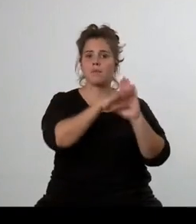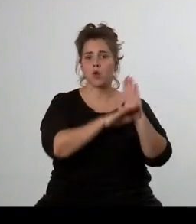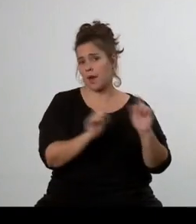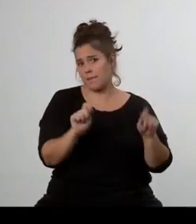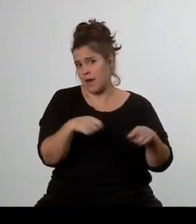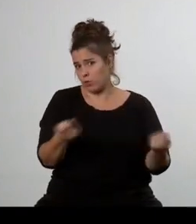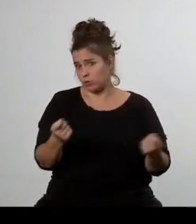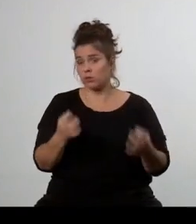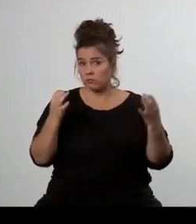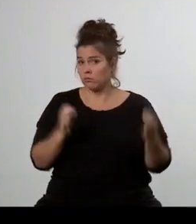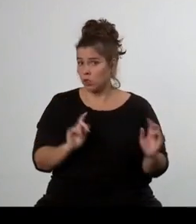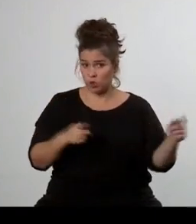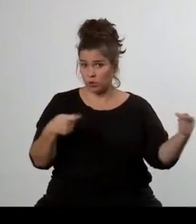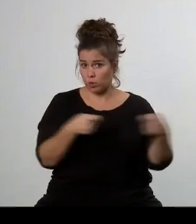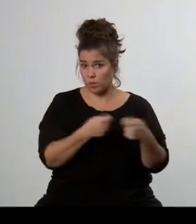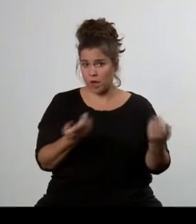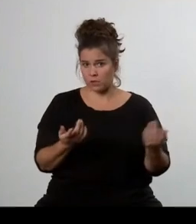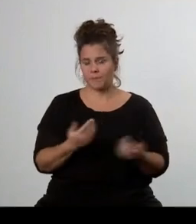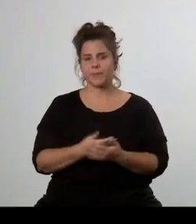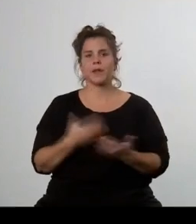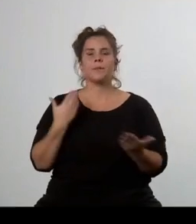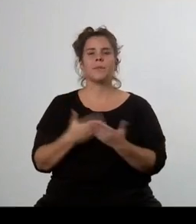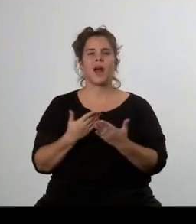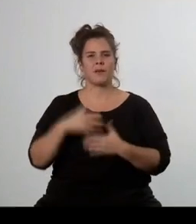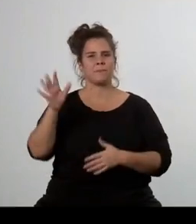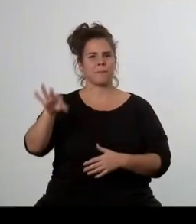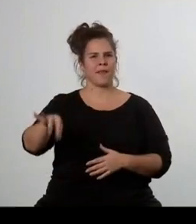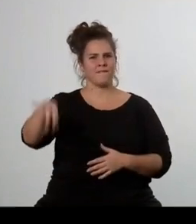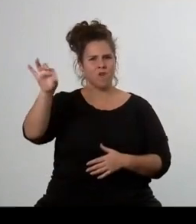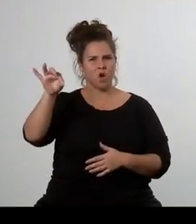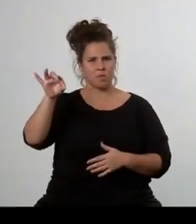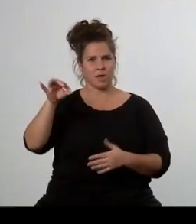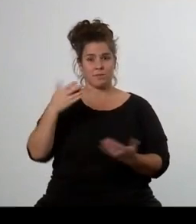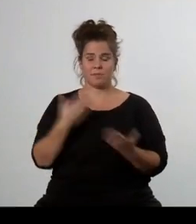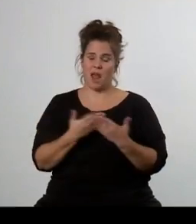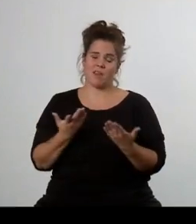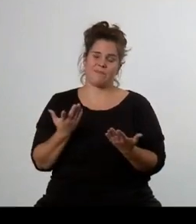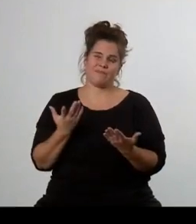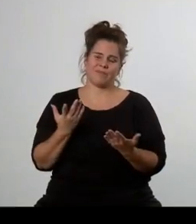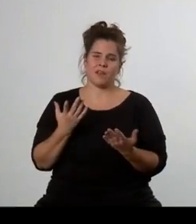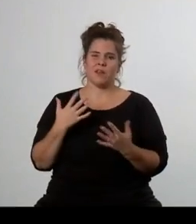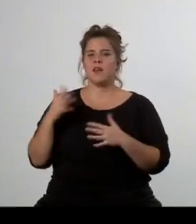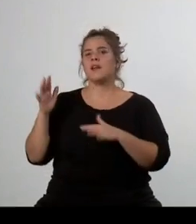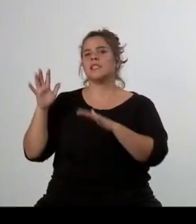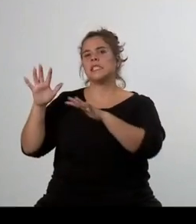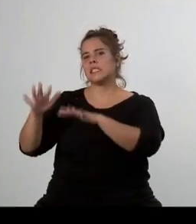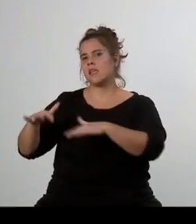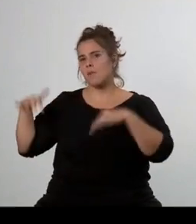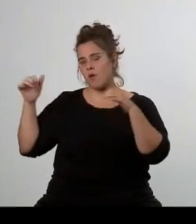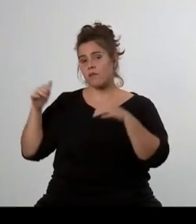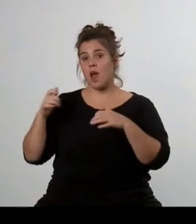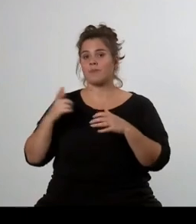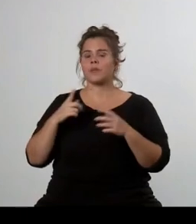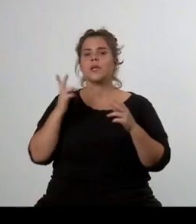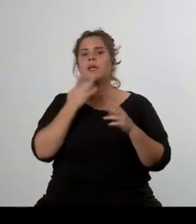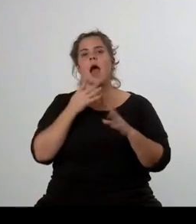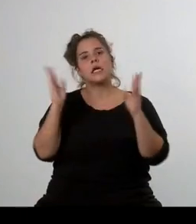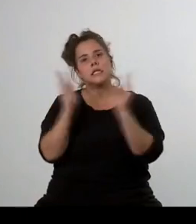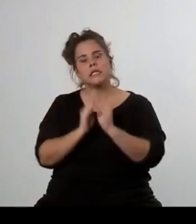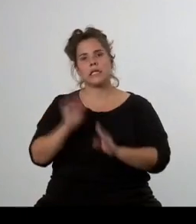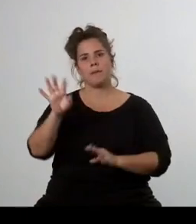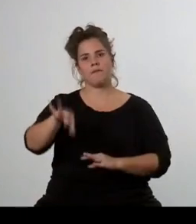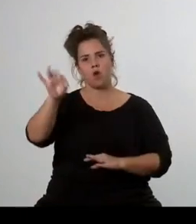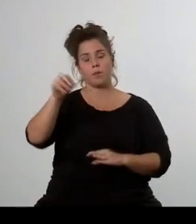Volební systém nám hold dává tu nevýhodu a není vůle ve sněmovně, což mě velmi mrzí, zvolit volební systém tak, aby